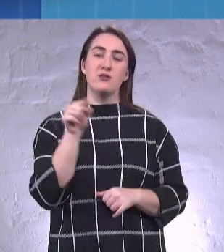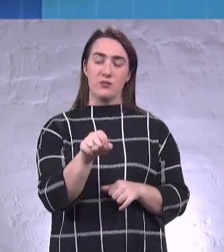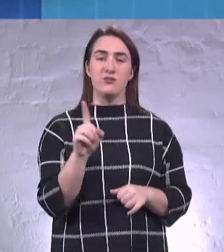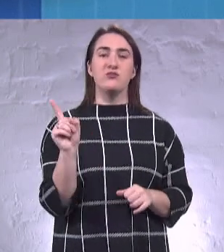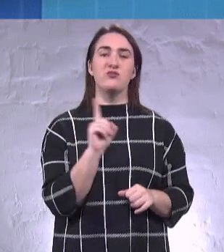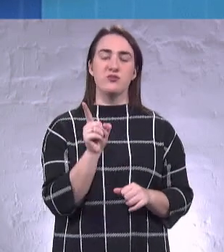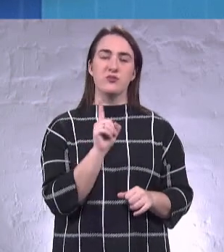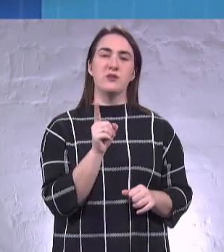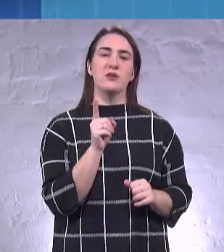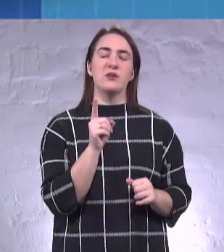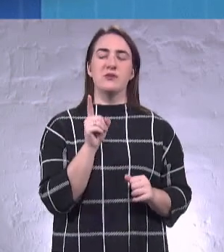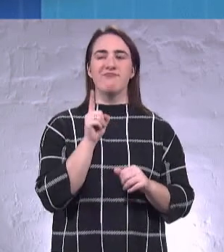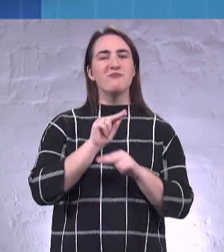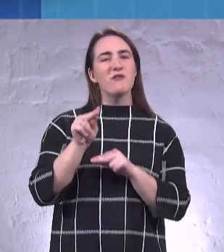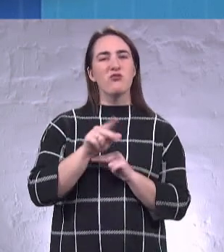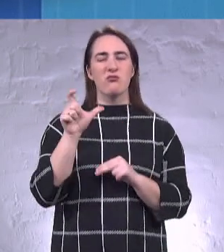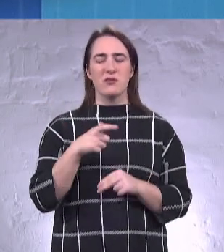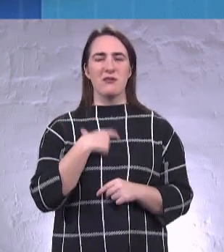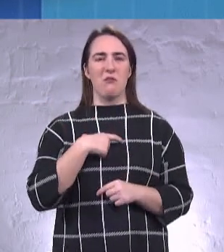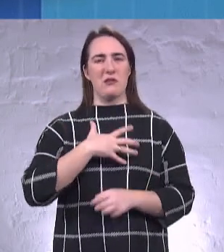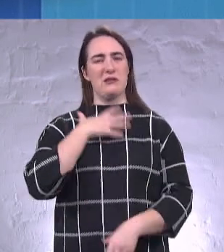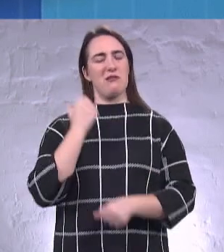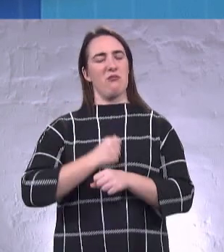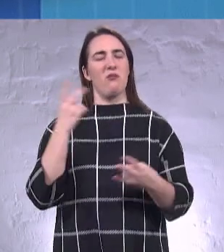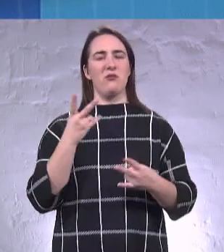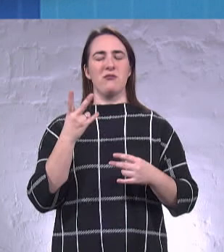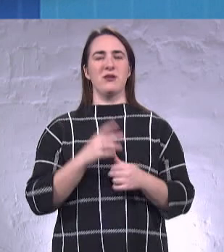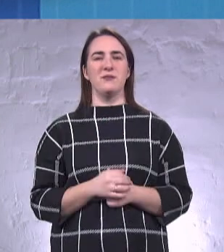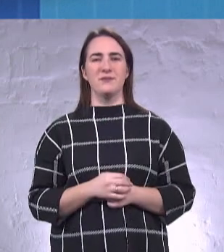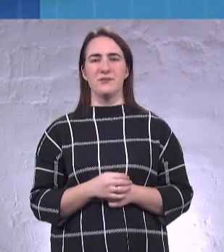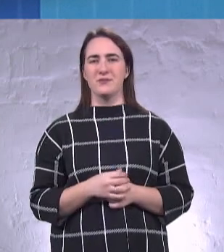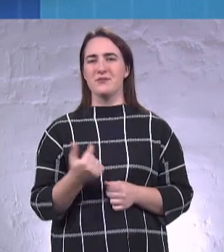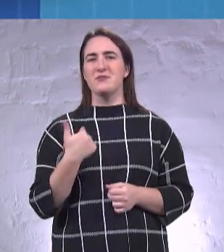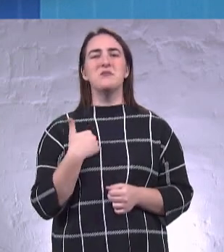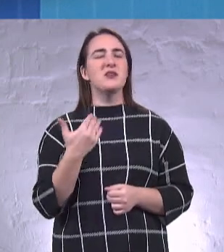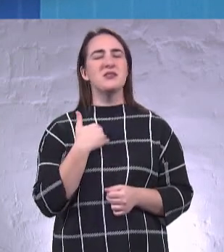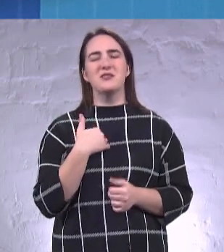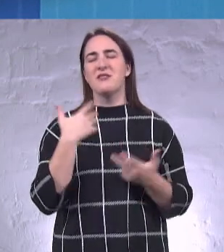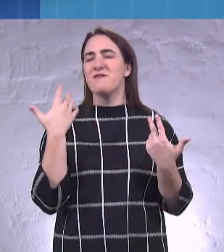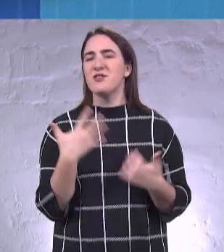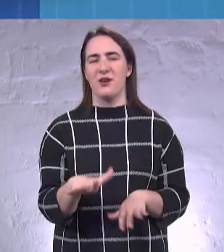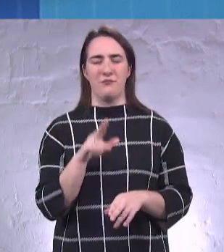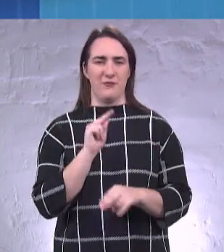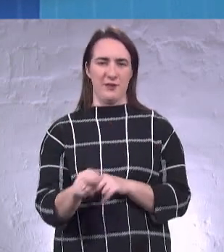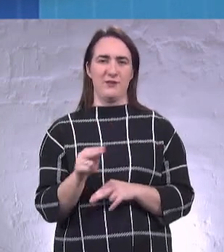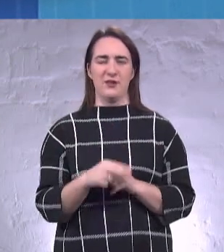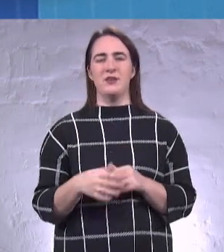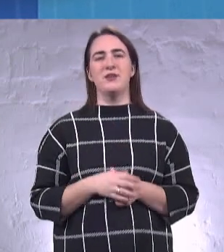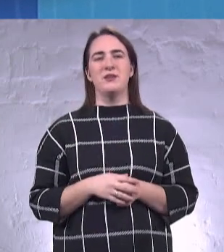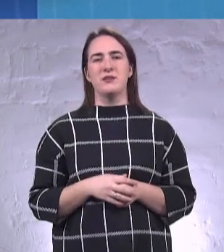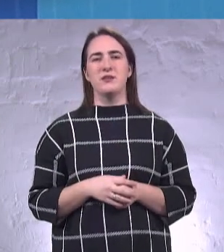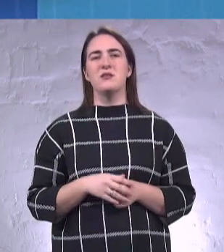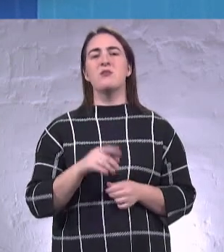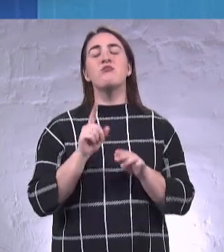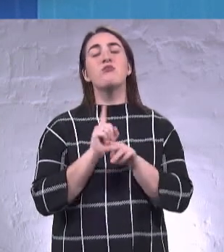ну, якось привчити людей до самодисципліни. Але мені здається, що це треба починати з дитячого